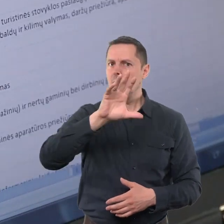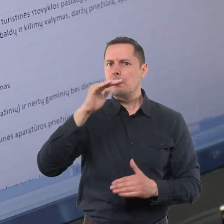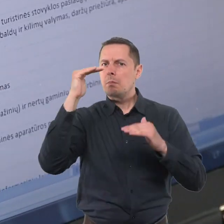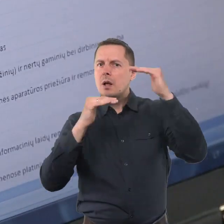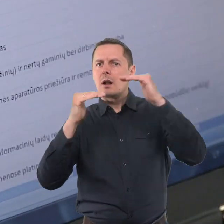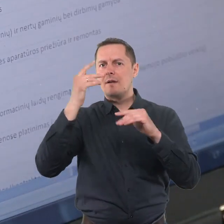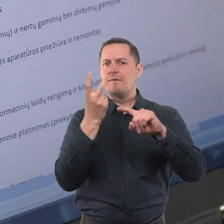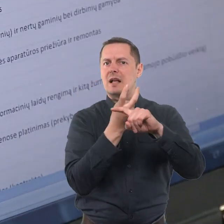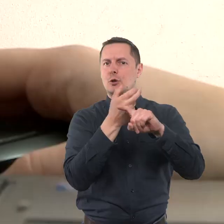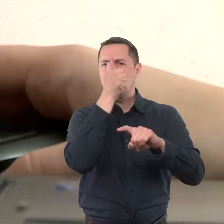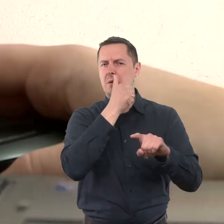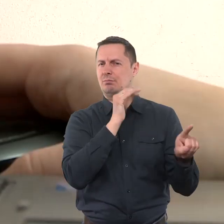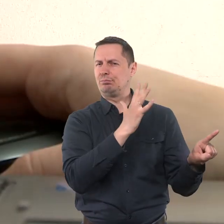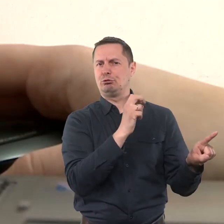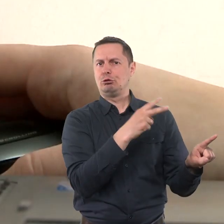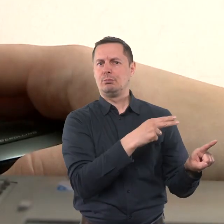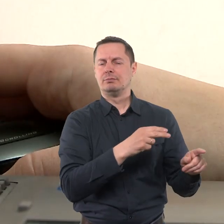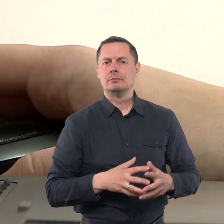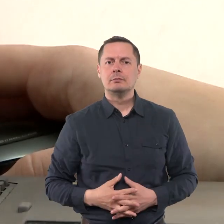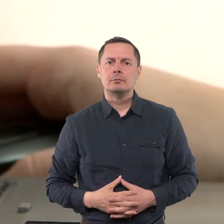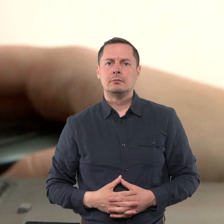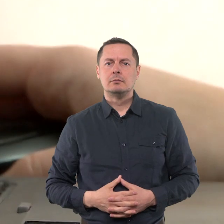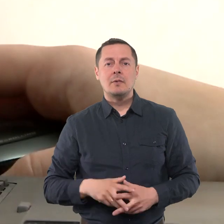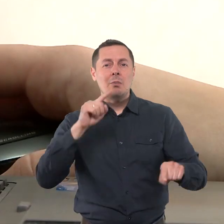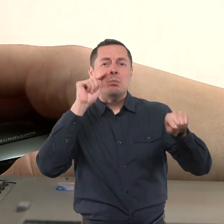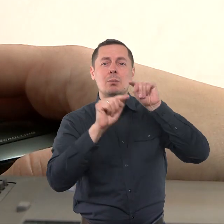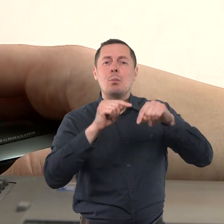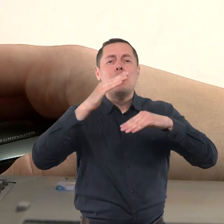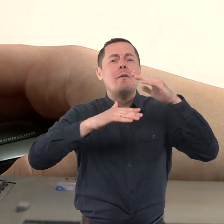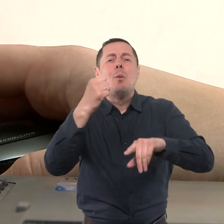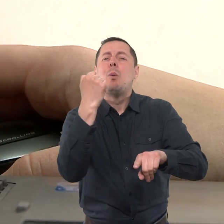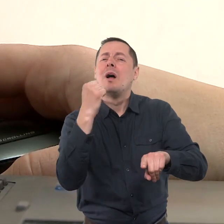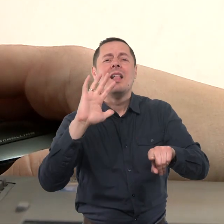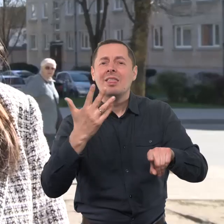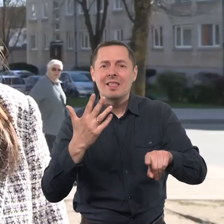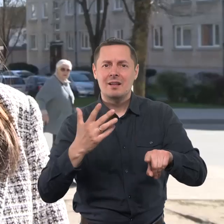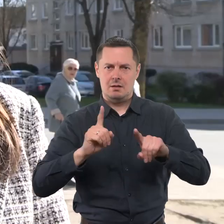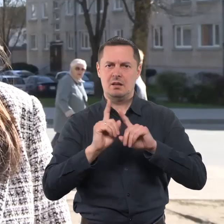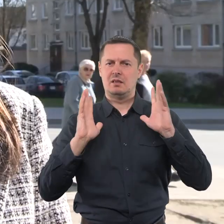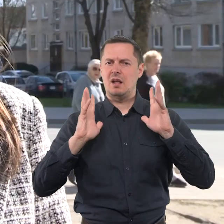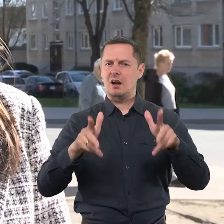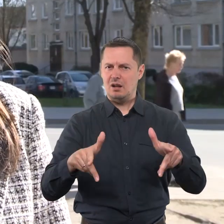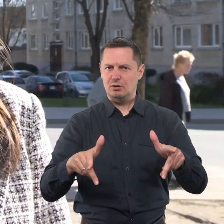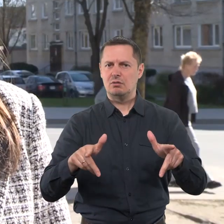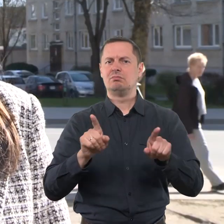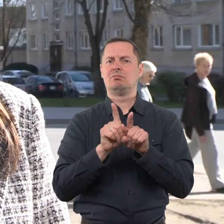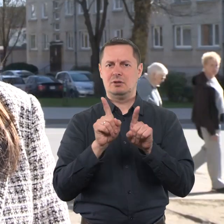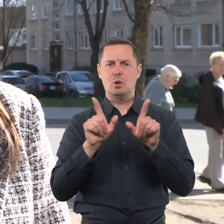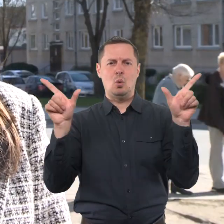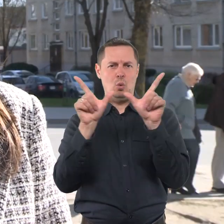išskiriamos ir paklausiausio specialybės. Darbdavį ieško traktorininkų, ūkio darbininkų,